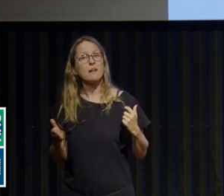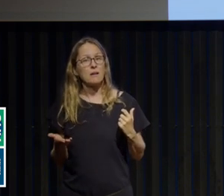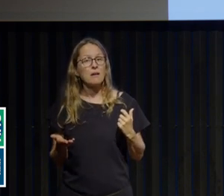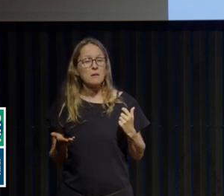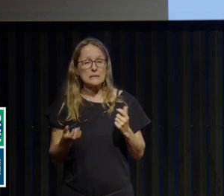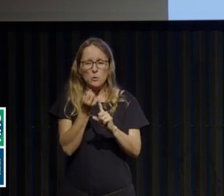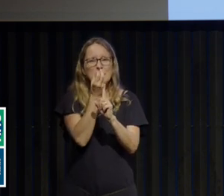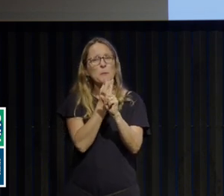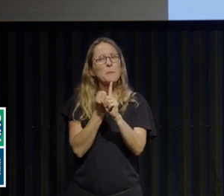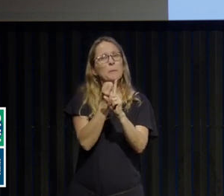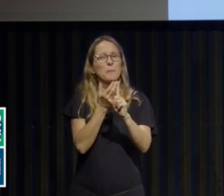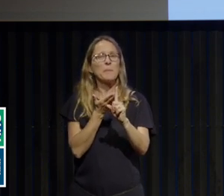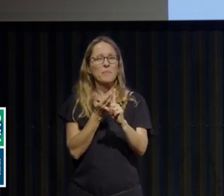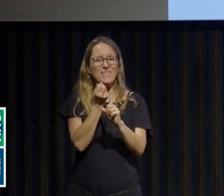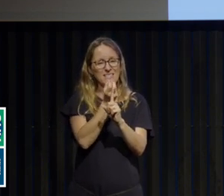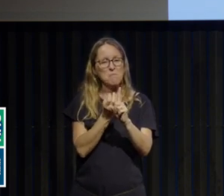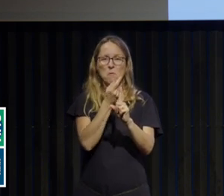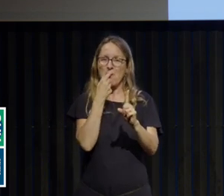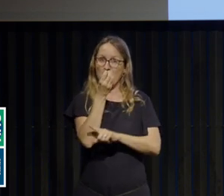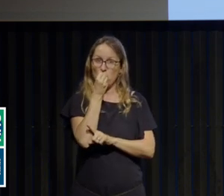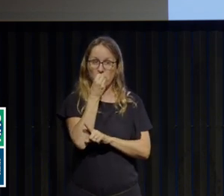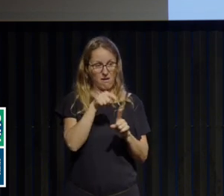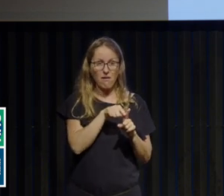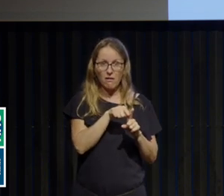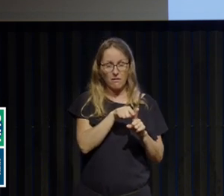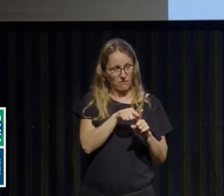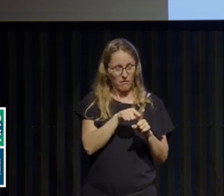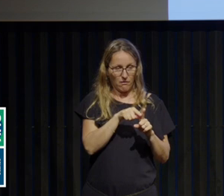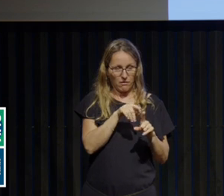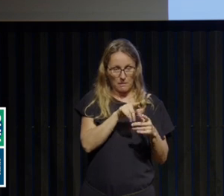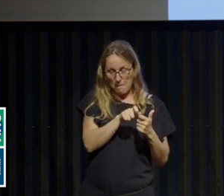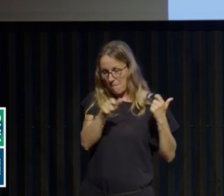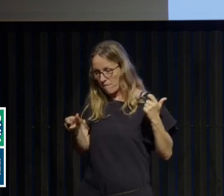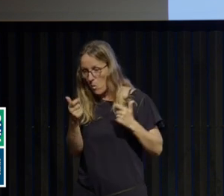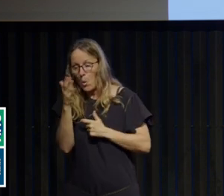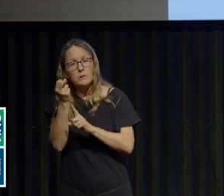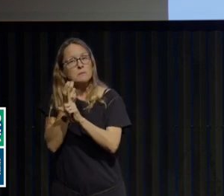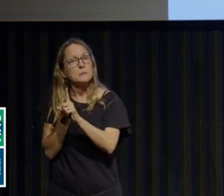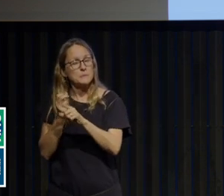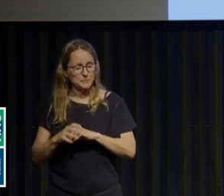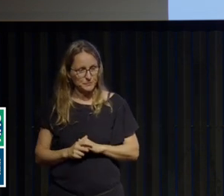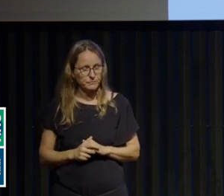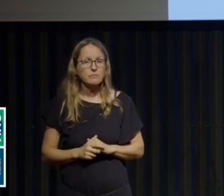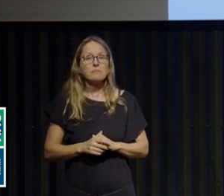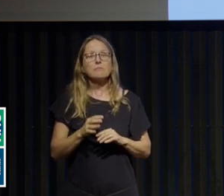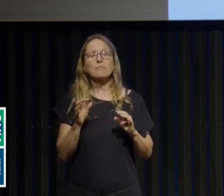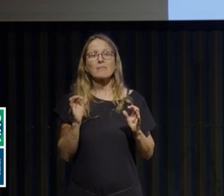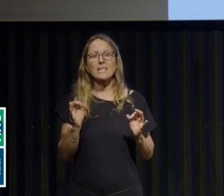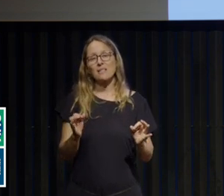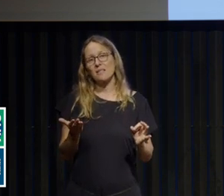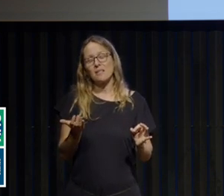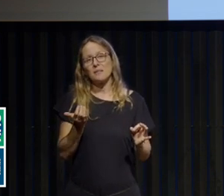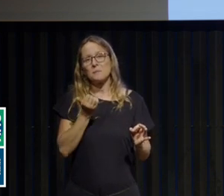de symptômes alimentaires. Et donc, qu'en fait, voilà, on ne peut pas vraiment...